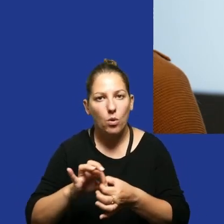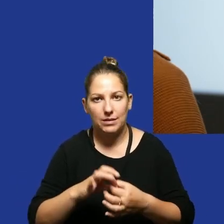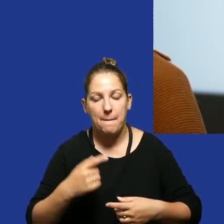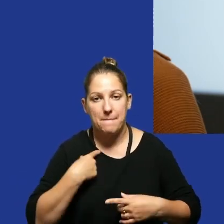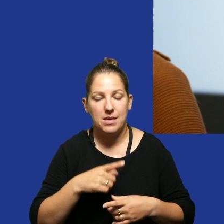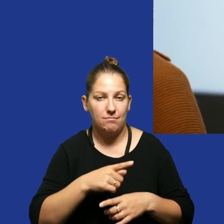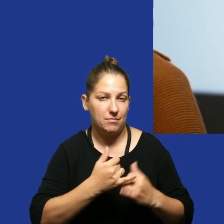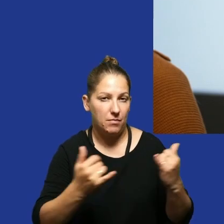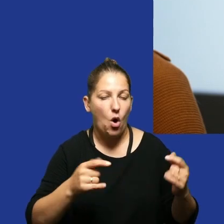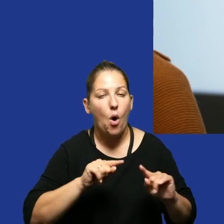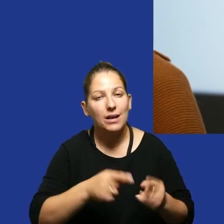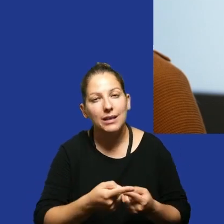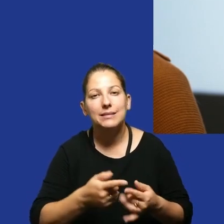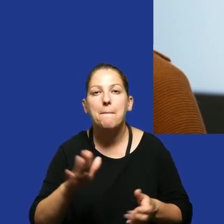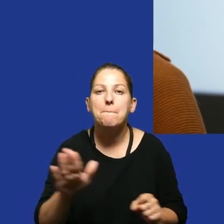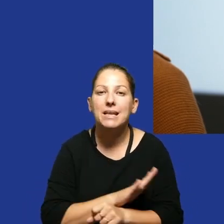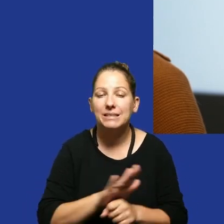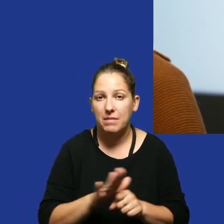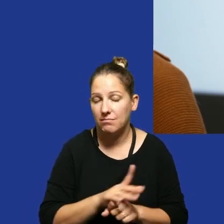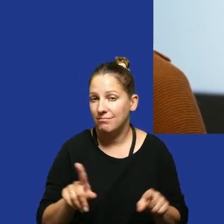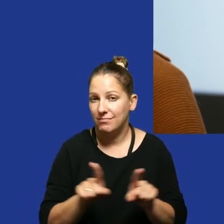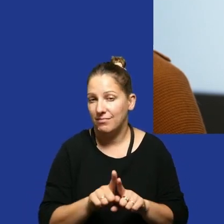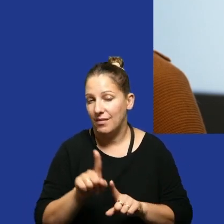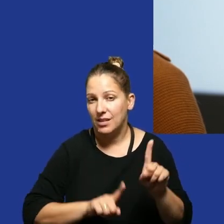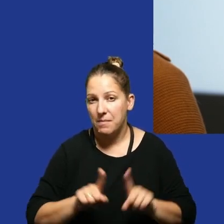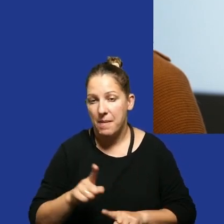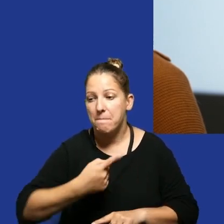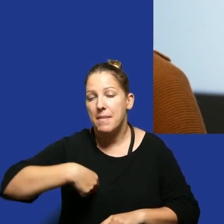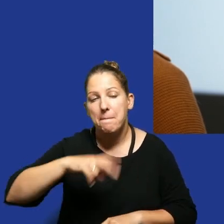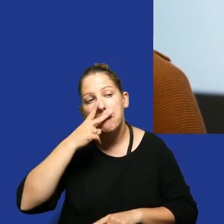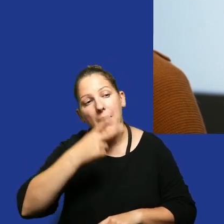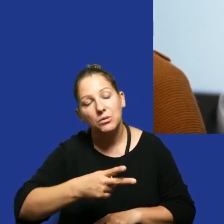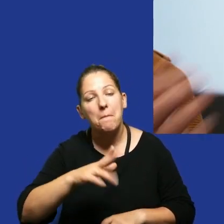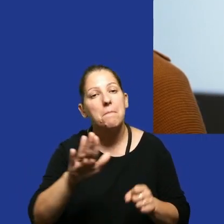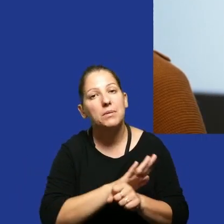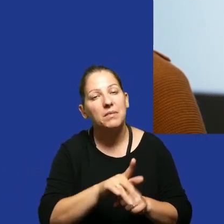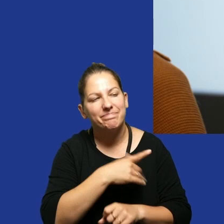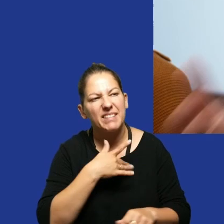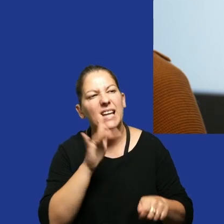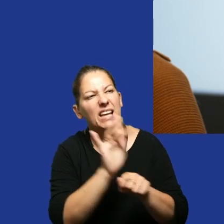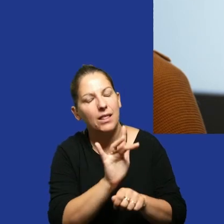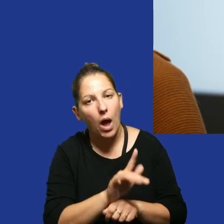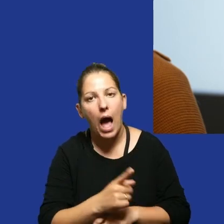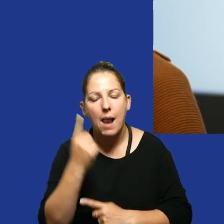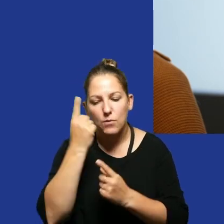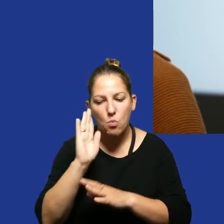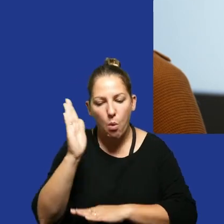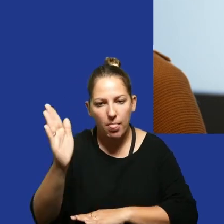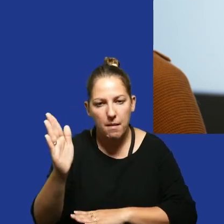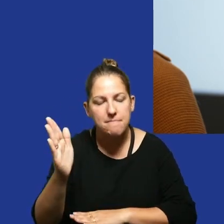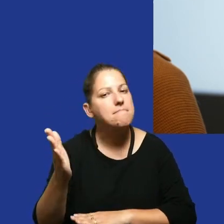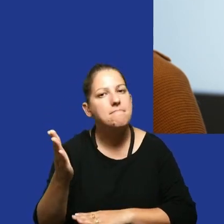z innymi organizacjami, na przykład z biznesem. Czasami jest tak, że nawet my patrząc na ręce biznesowi go krytykujemy, ale miesiąc później